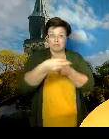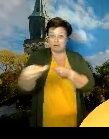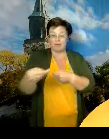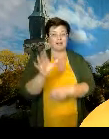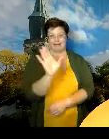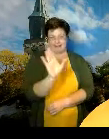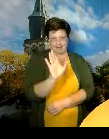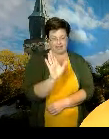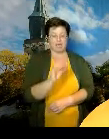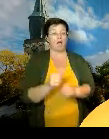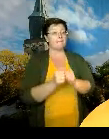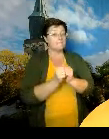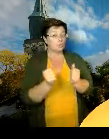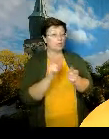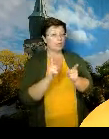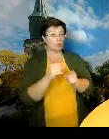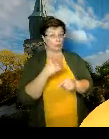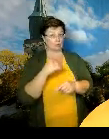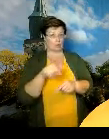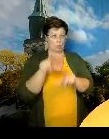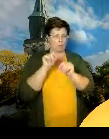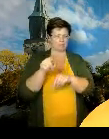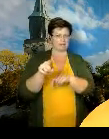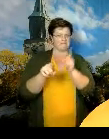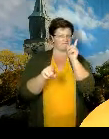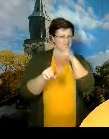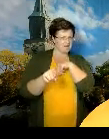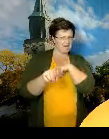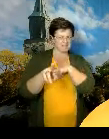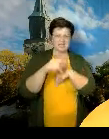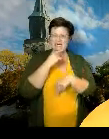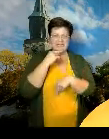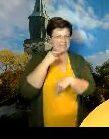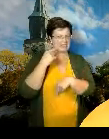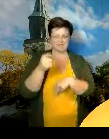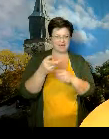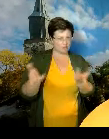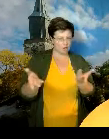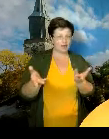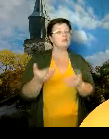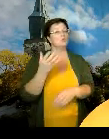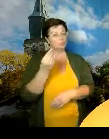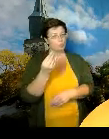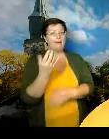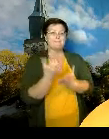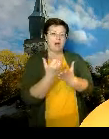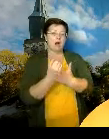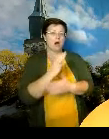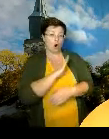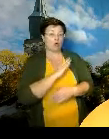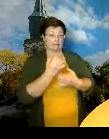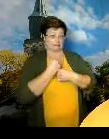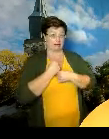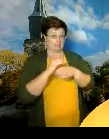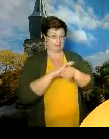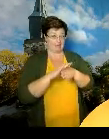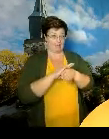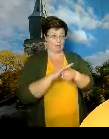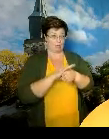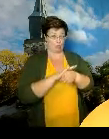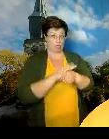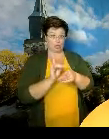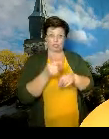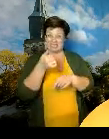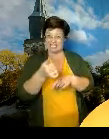mutta jos on vääränlainen tai ei ole riittävästi suojautunut, niin sitten on mahdollista saada käyttöönsä, jolle ei